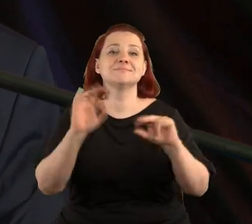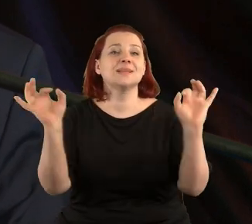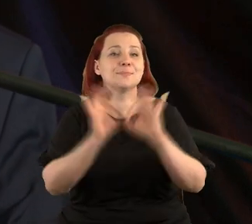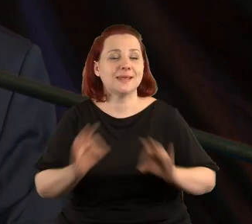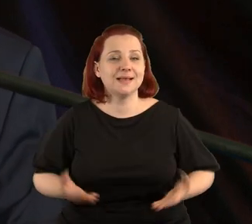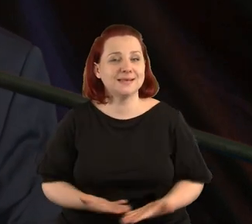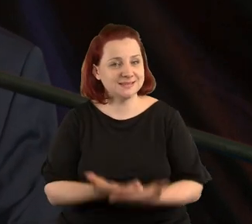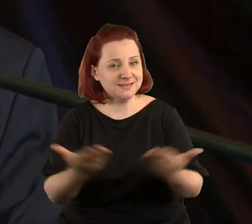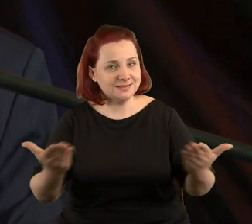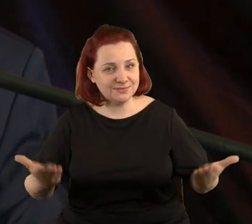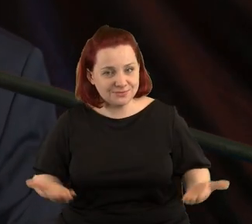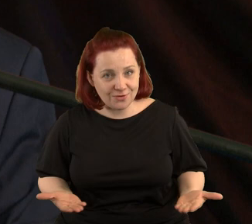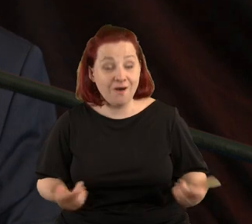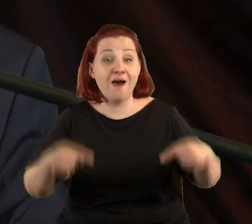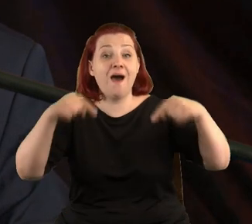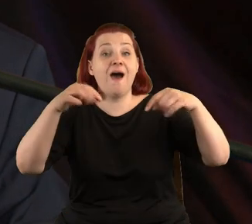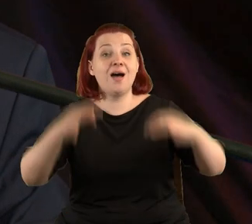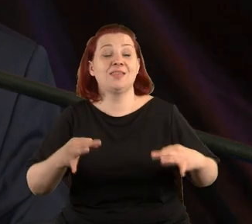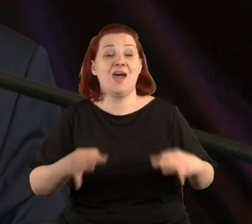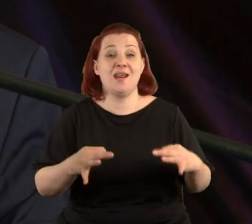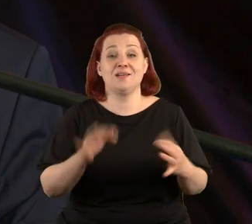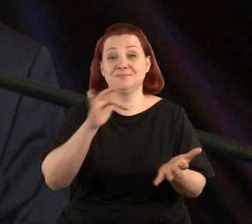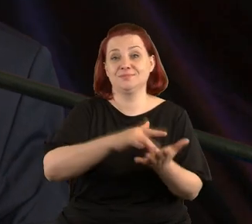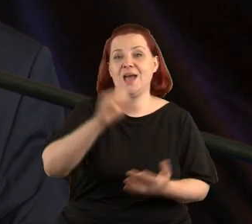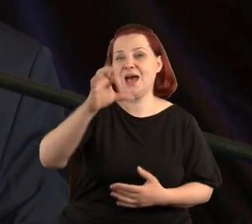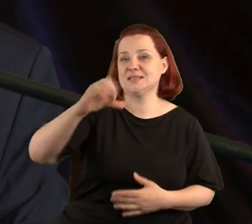w Akademii Sztuk Pięknych,